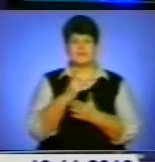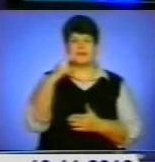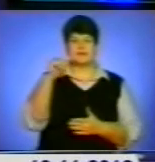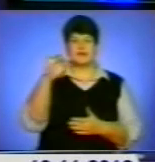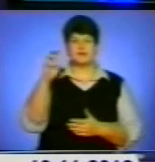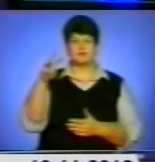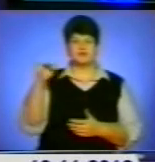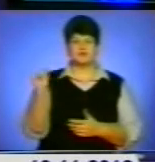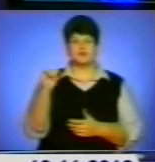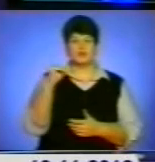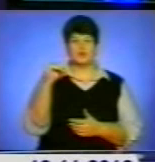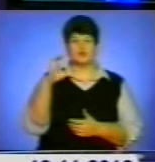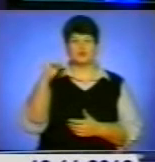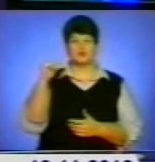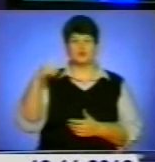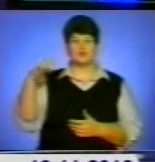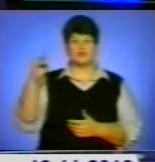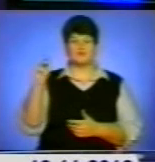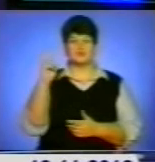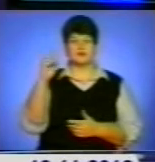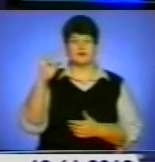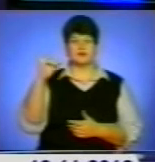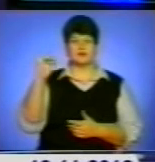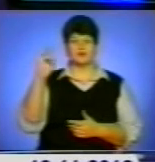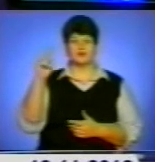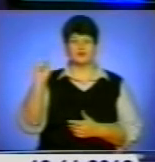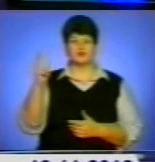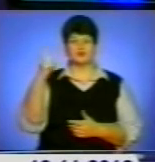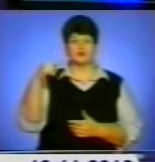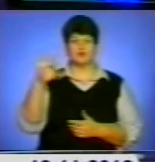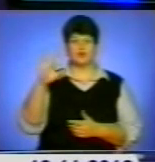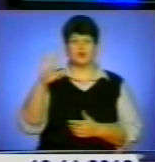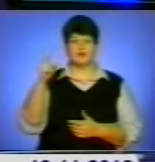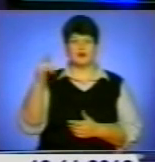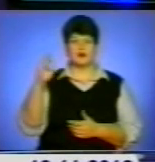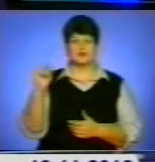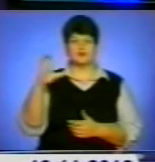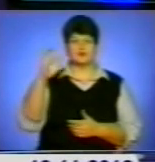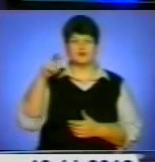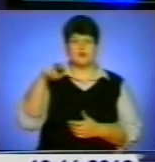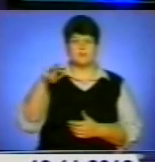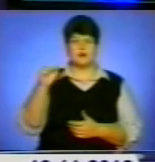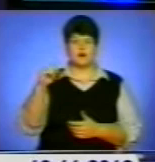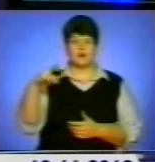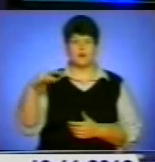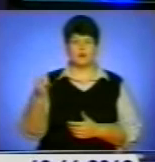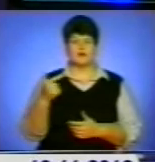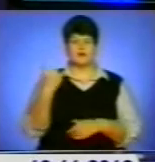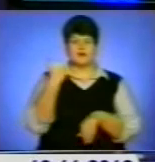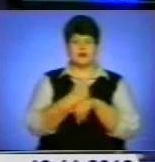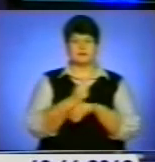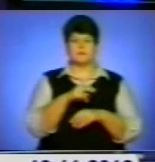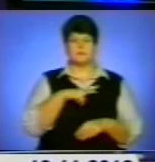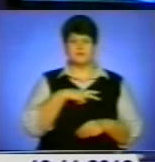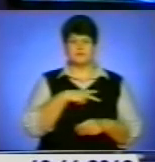Мосьонц, Юлія Сухович, Олександр Якиранчук, Олександра Довгань, Михайло Кушлик, Володимир Сомалюк. Гран-при отримали Наталія